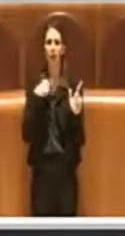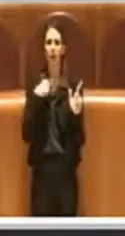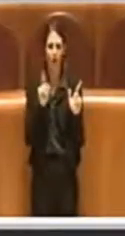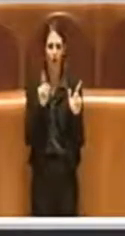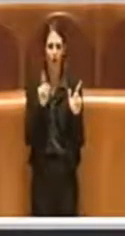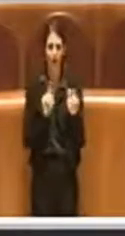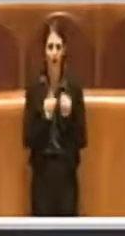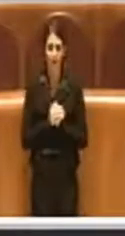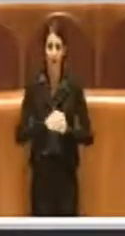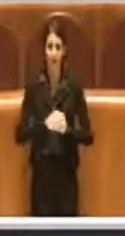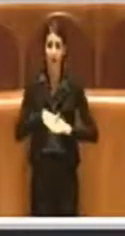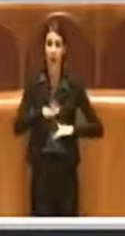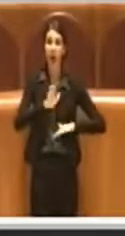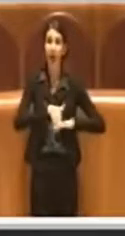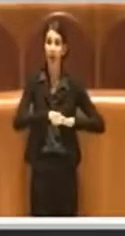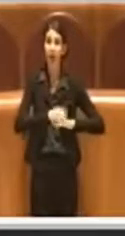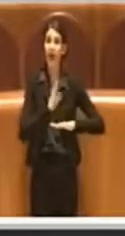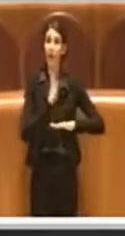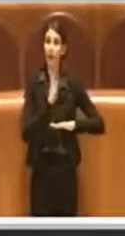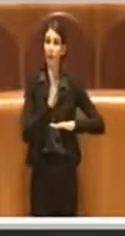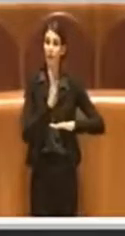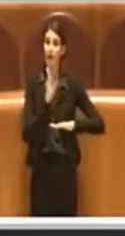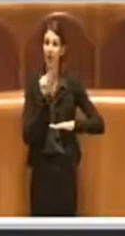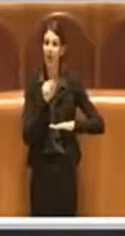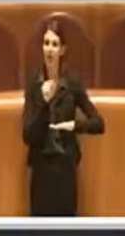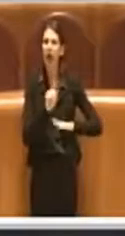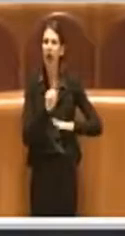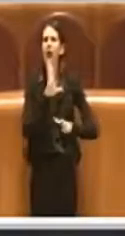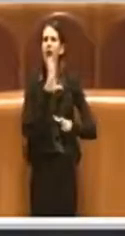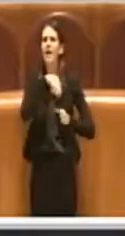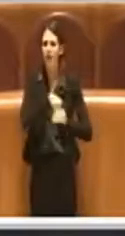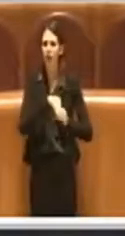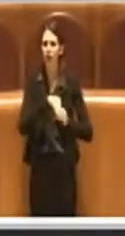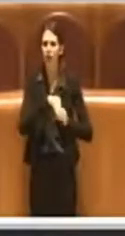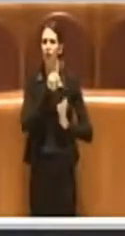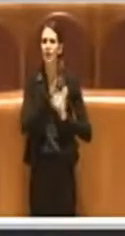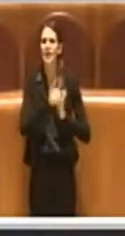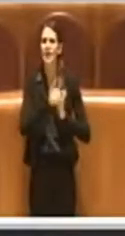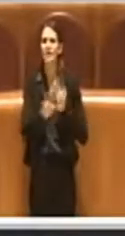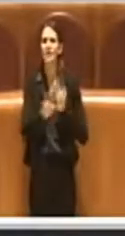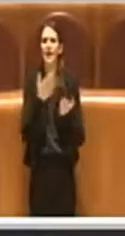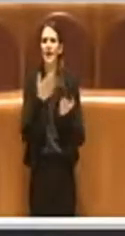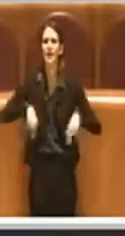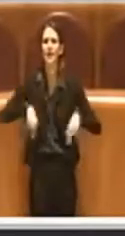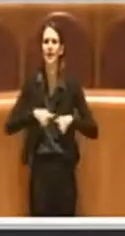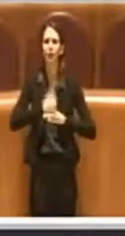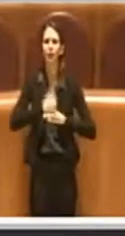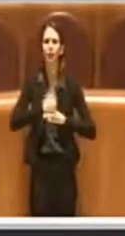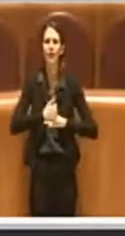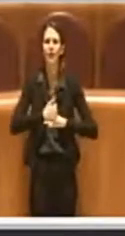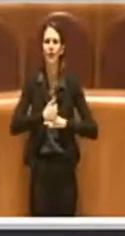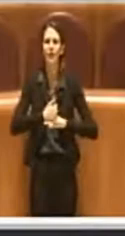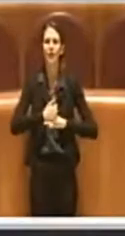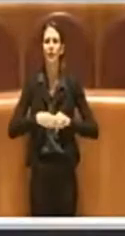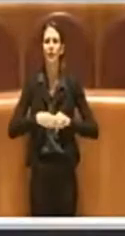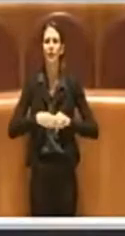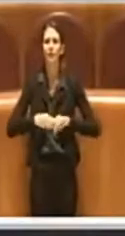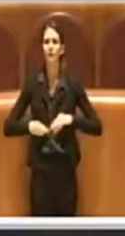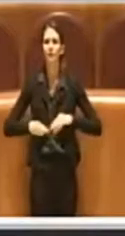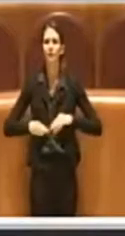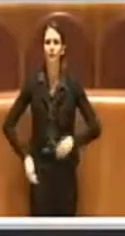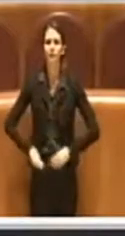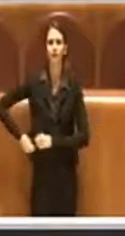B è parte integrante della delibera di Assemblea Capirina 91-2019 e semplicemente in questo